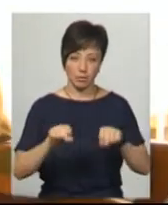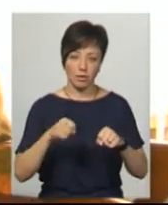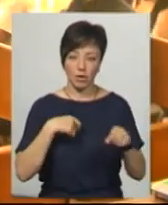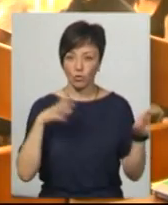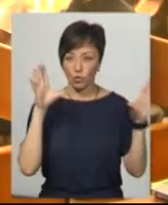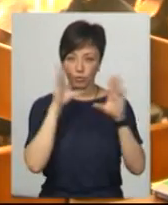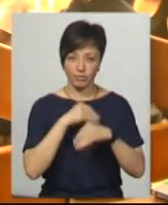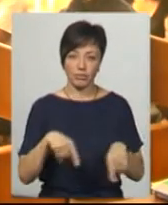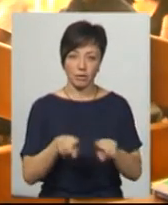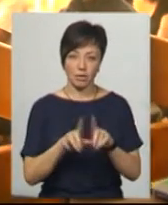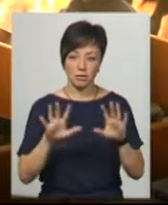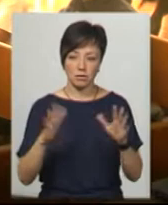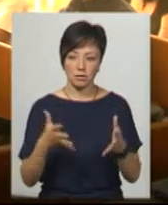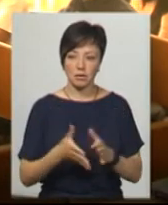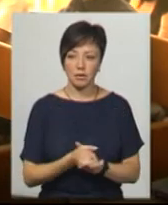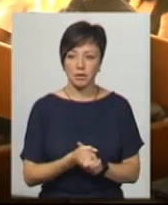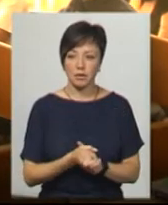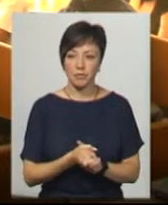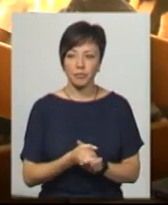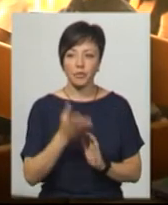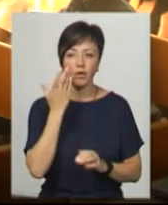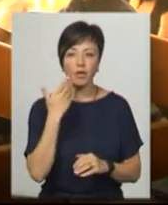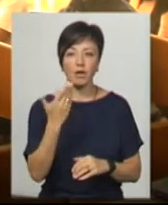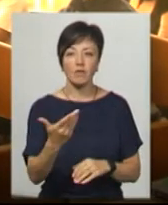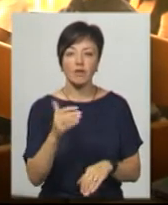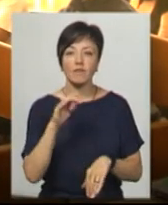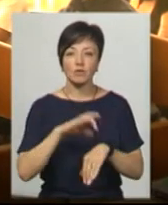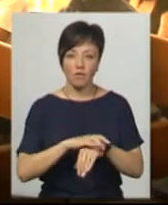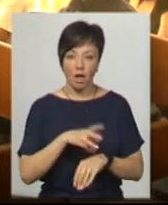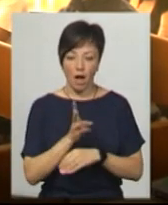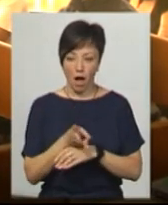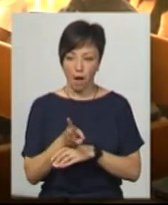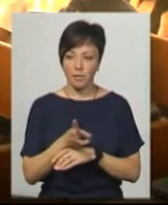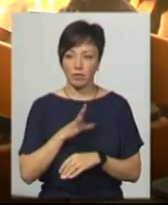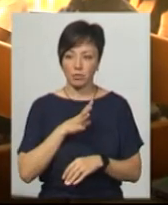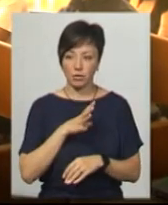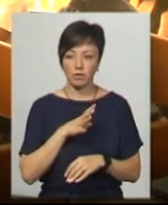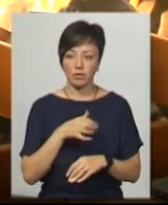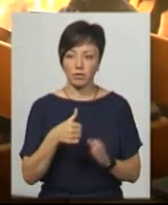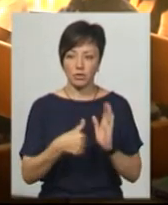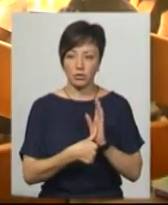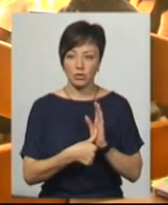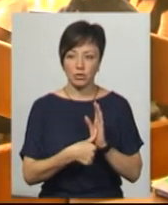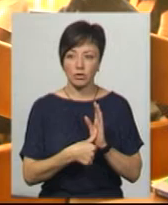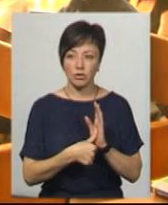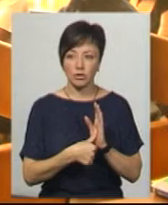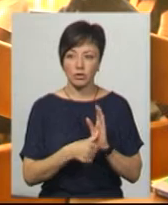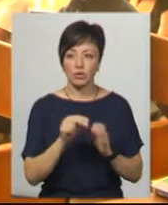так сталося. Чи фіксували ви тоді ці події на камеру, грудну, яка у вас знаходилася? Стою це. І